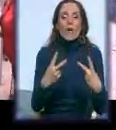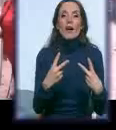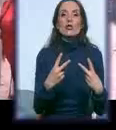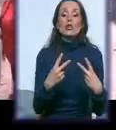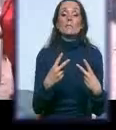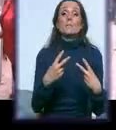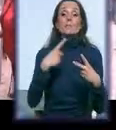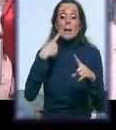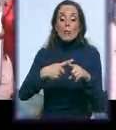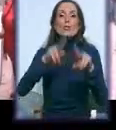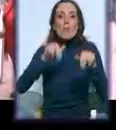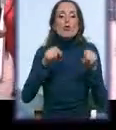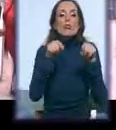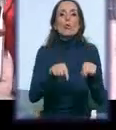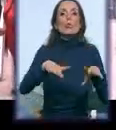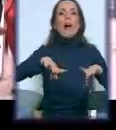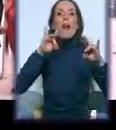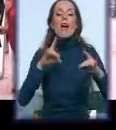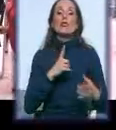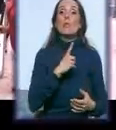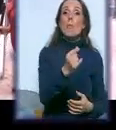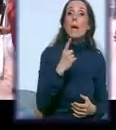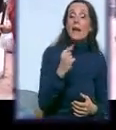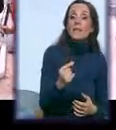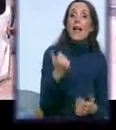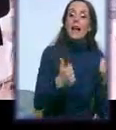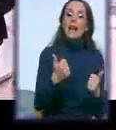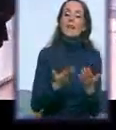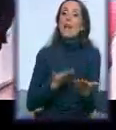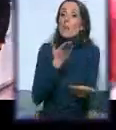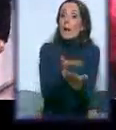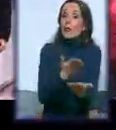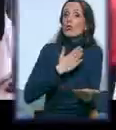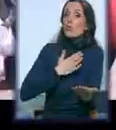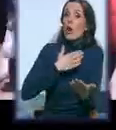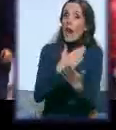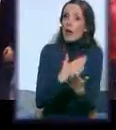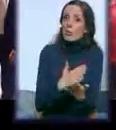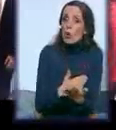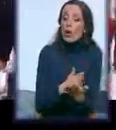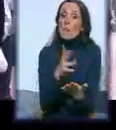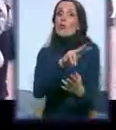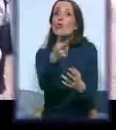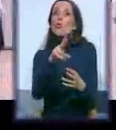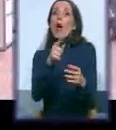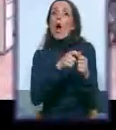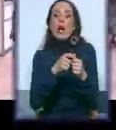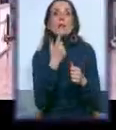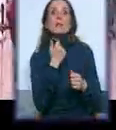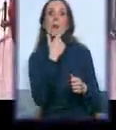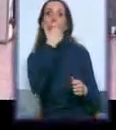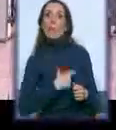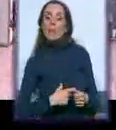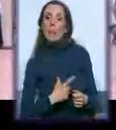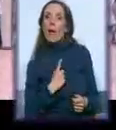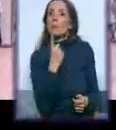nađemo partnere ili da se ponudimo sa svojim programom i svidimo možda nekoj organizaciji, jer i stvarno jedni bez drugih